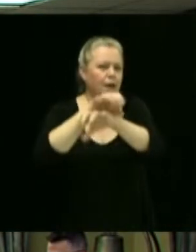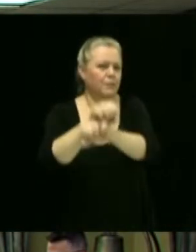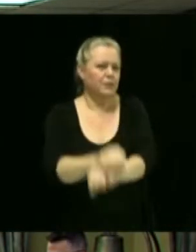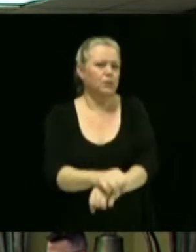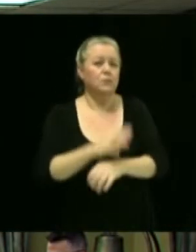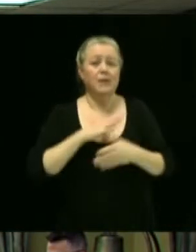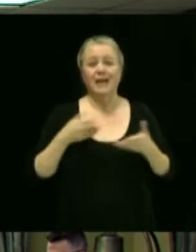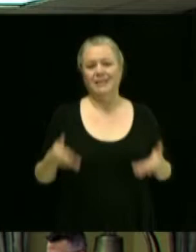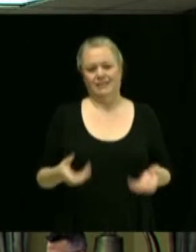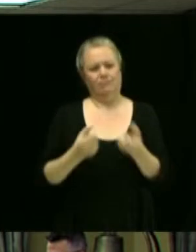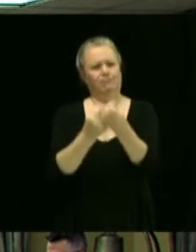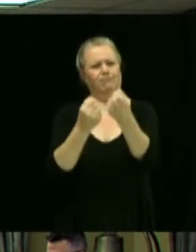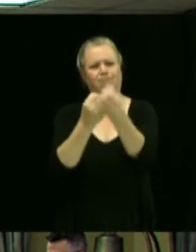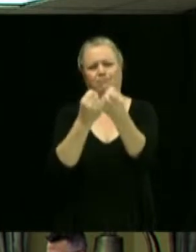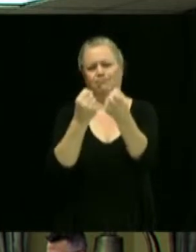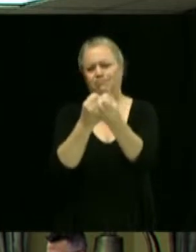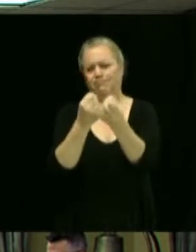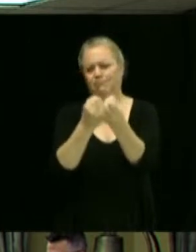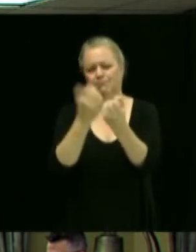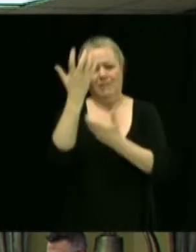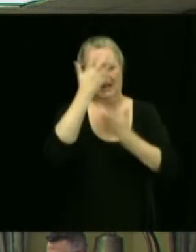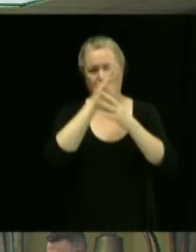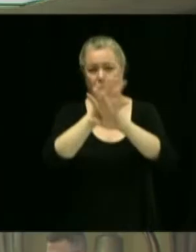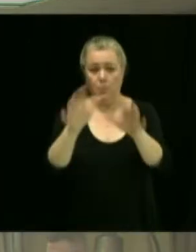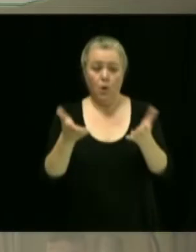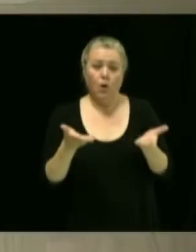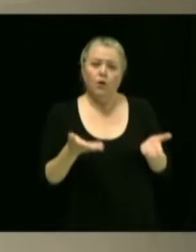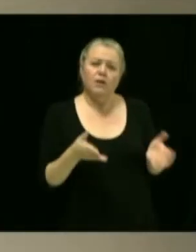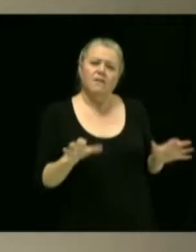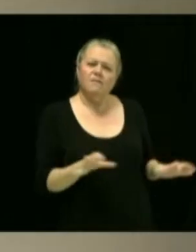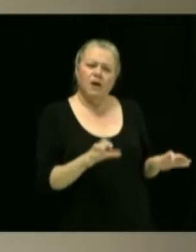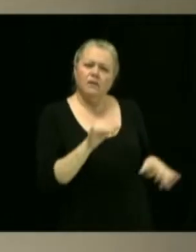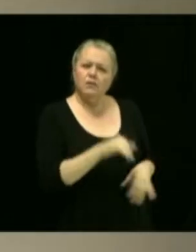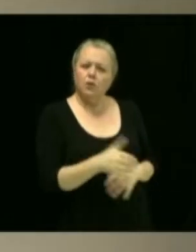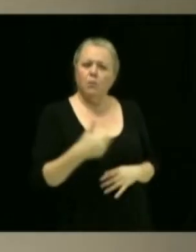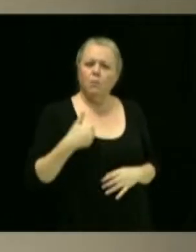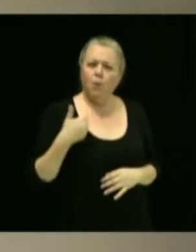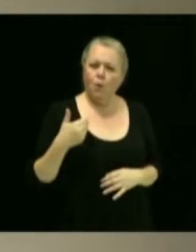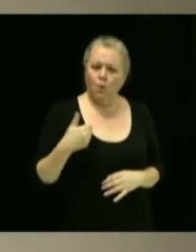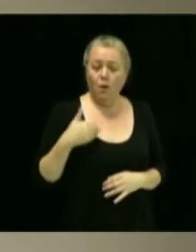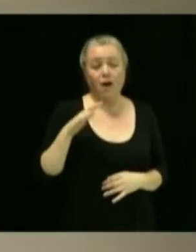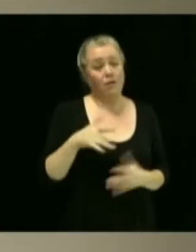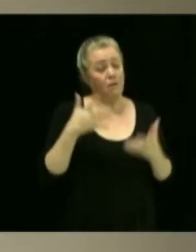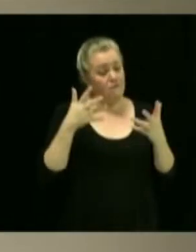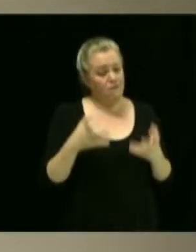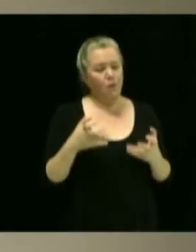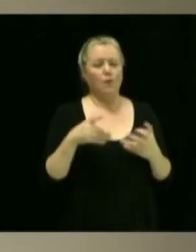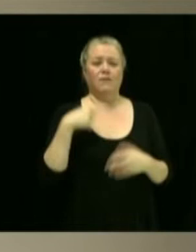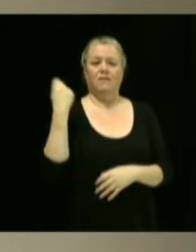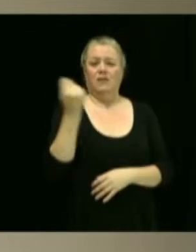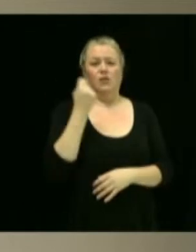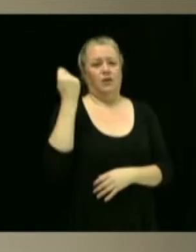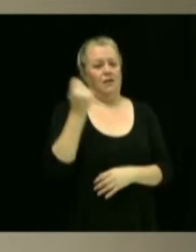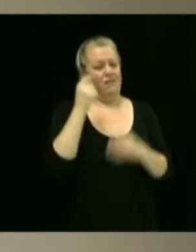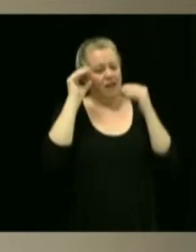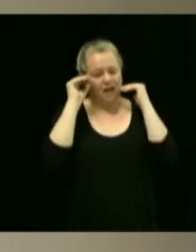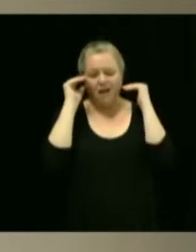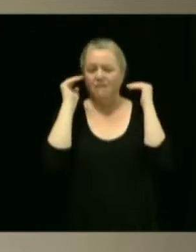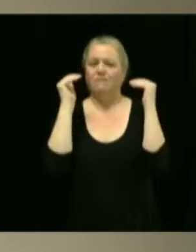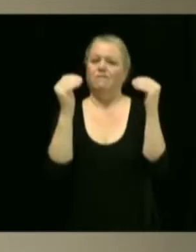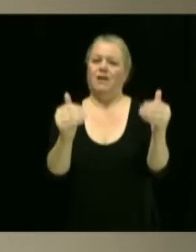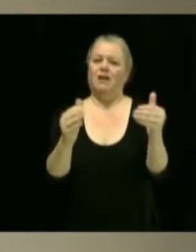soutenir et que c'est un geste qu'on pose afin que Victoria-Ville puisse demeurer un leader en matière de gestion des matières résiduelles.